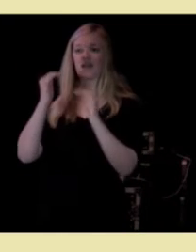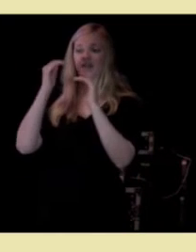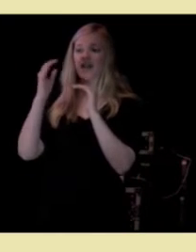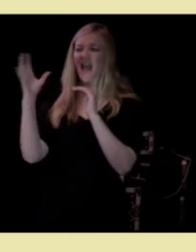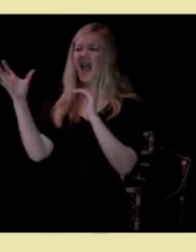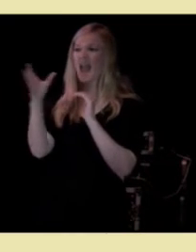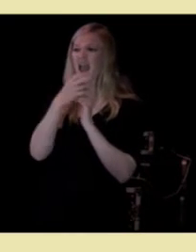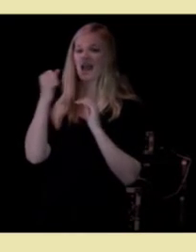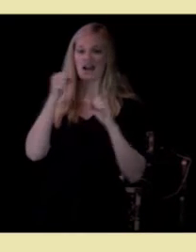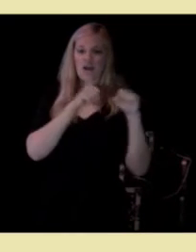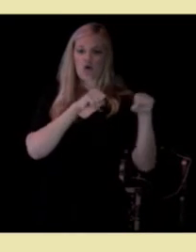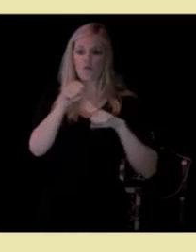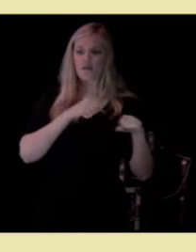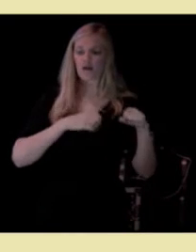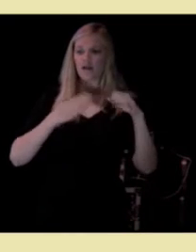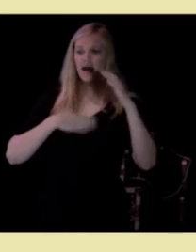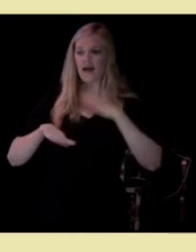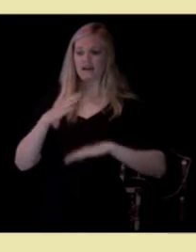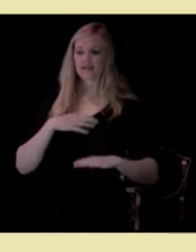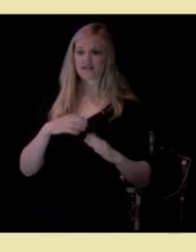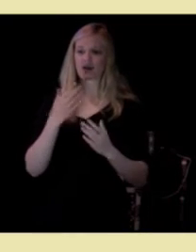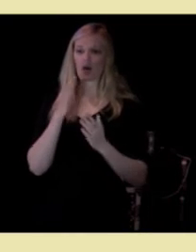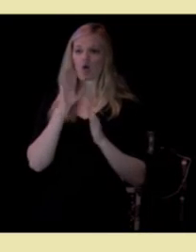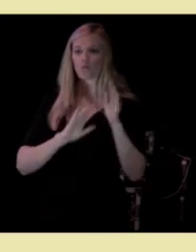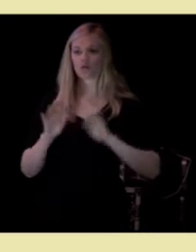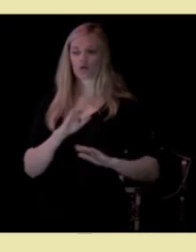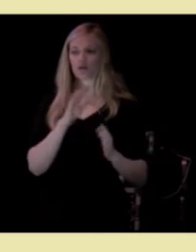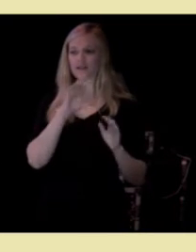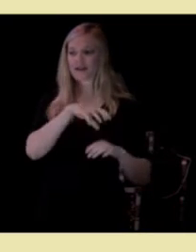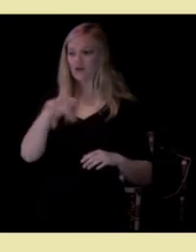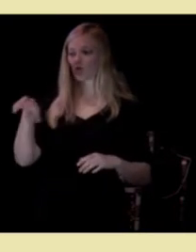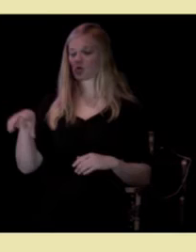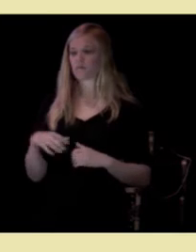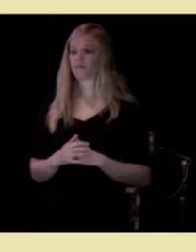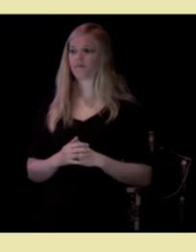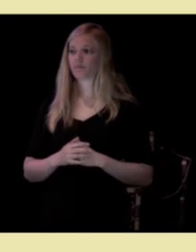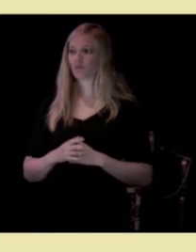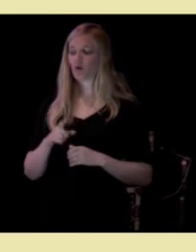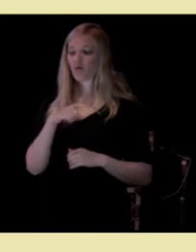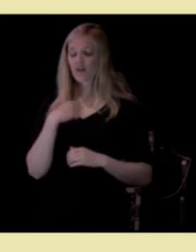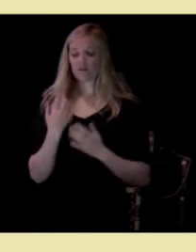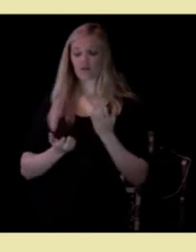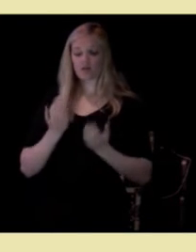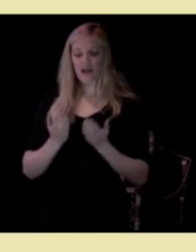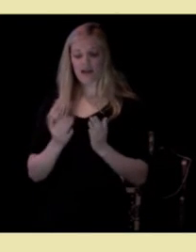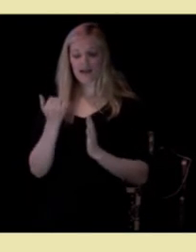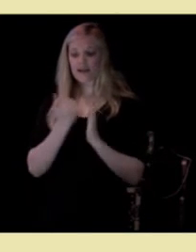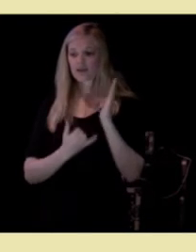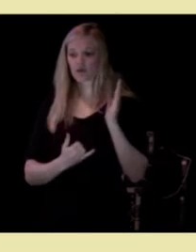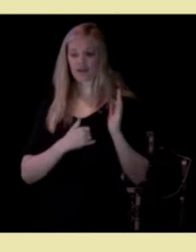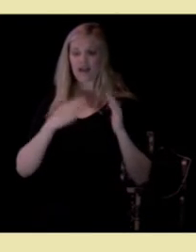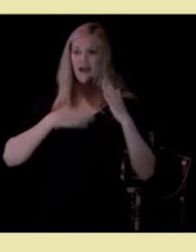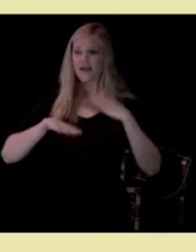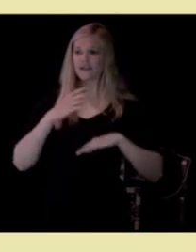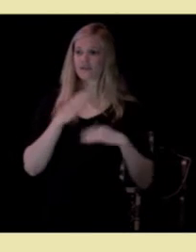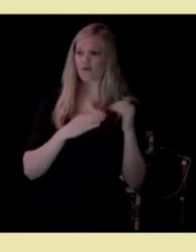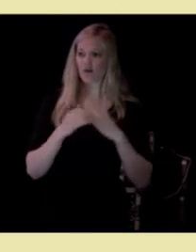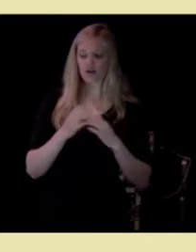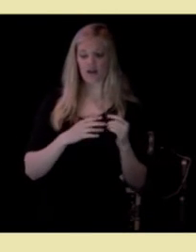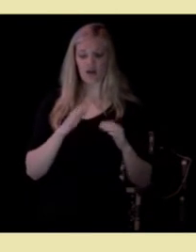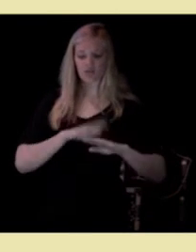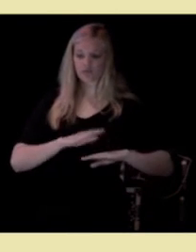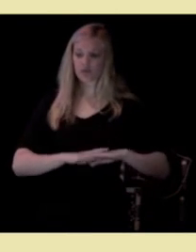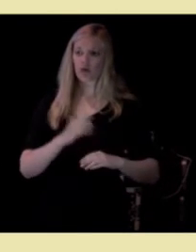kommunale helseomsorgssektoren. Så vil vi også vurdere om innholdet i de helsefaglige grunnutdanningene